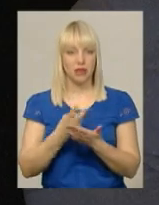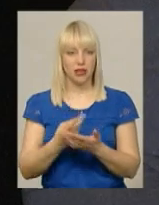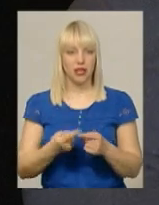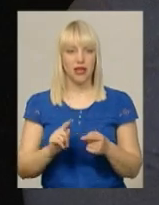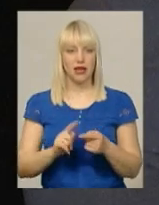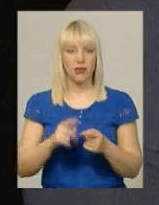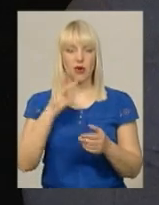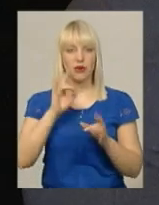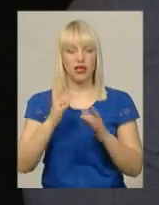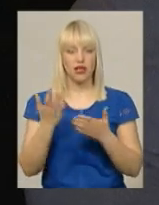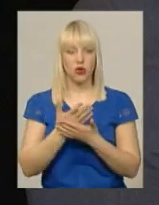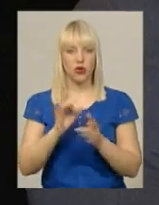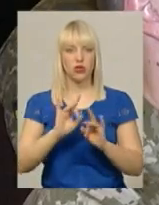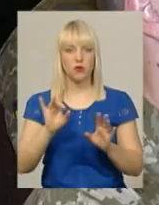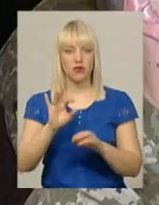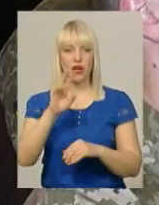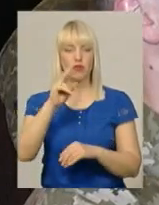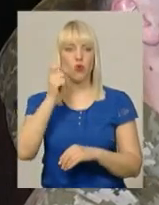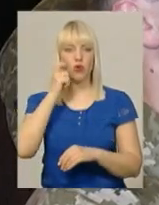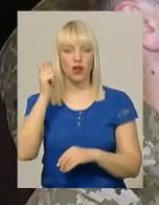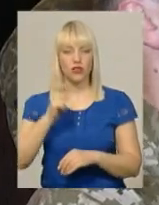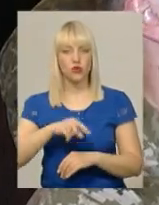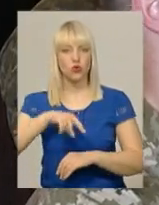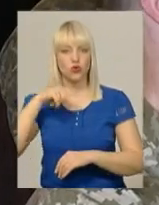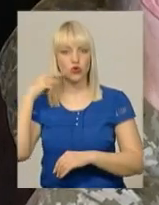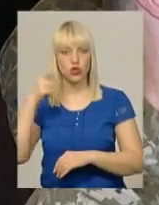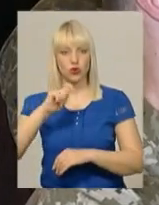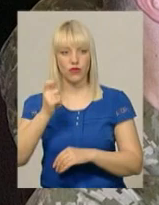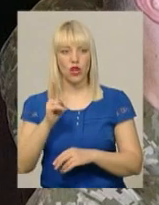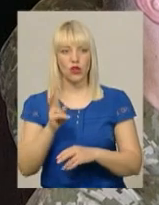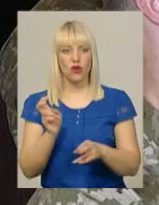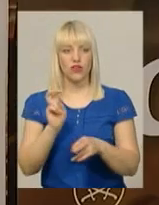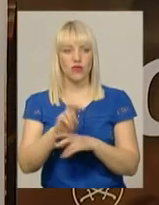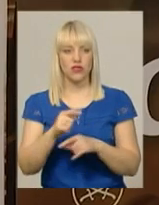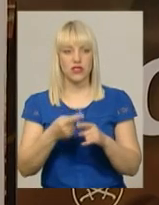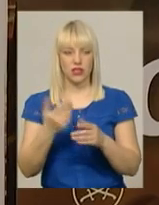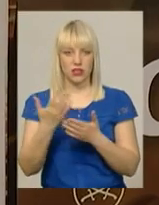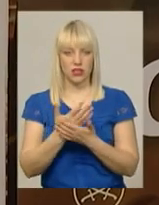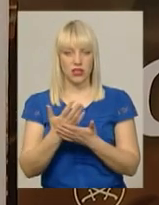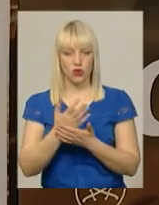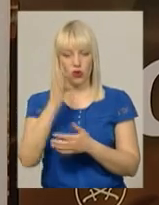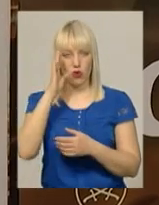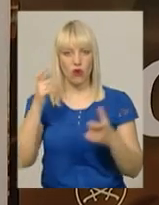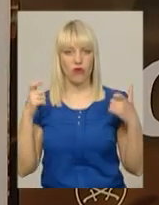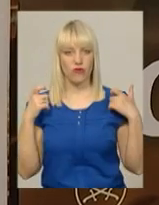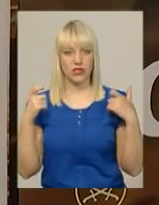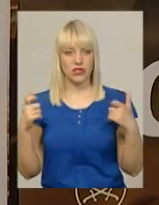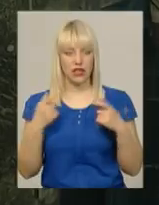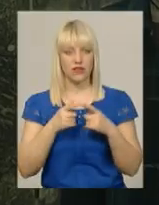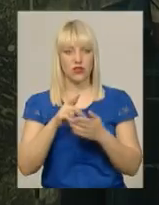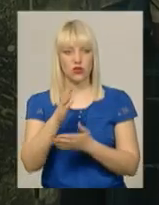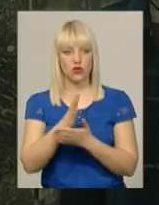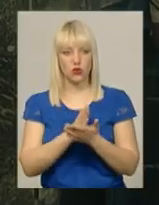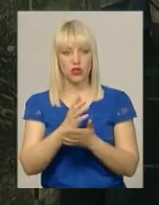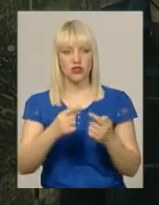розповідає про українську-російську війну. Серед тих, хто відвідав кіносеанс – офіцер Олексій Наконечний. Армієць служить в одній із частин обласного